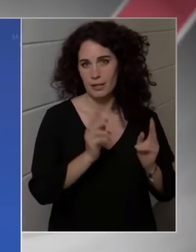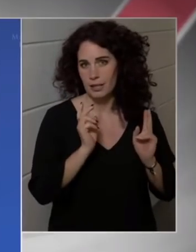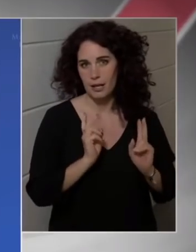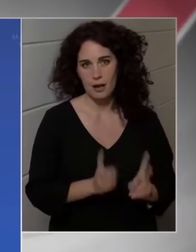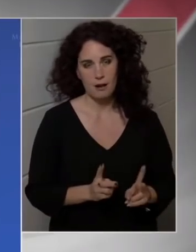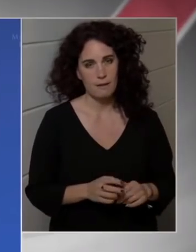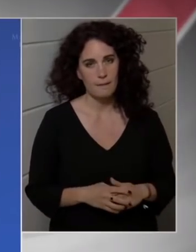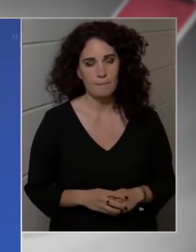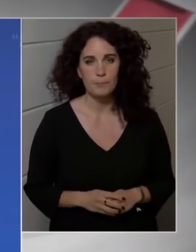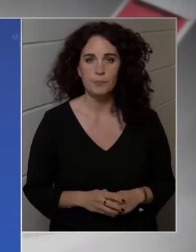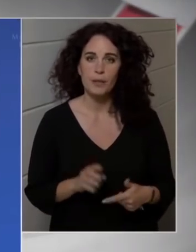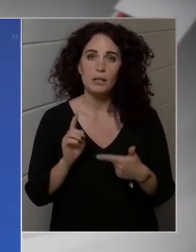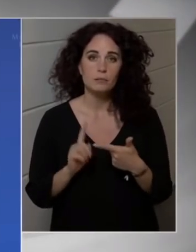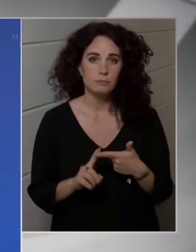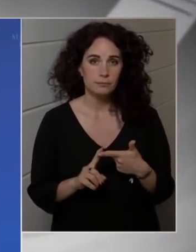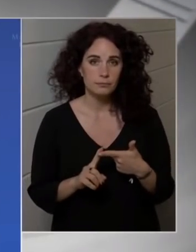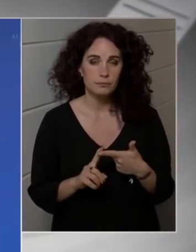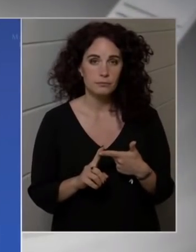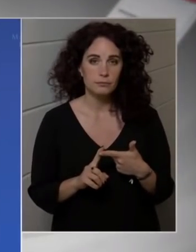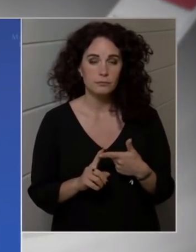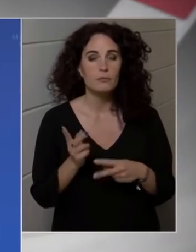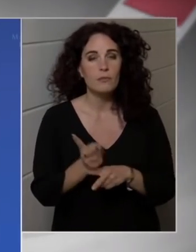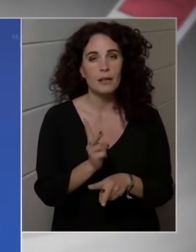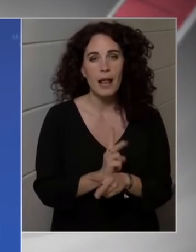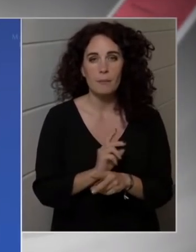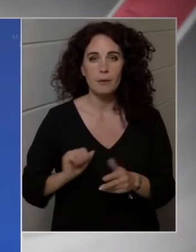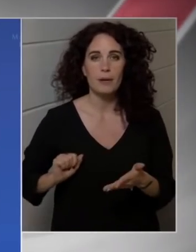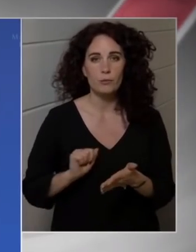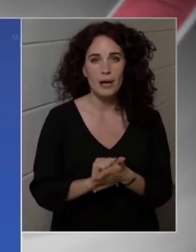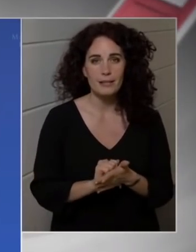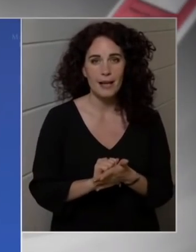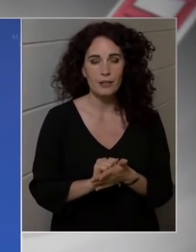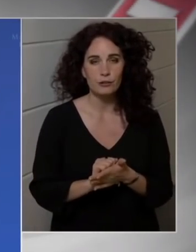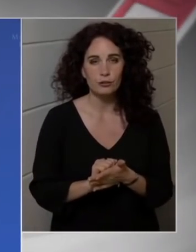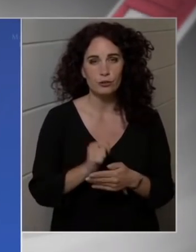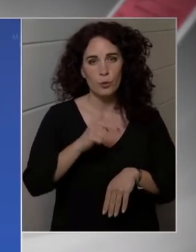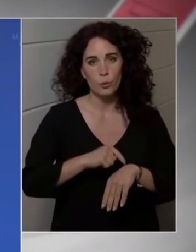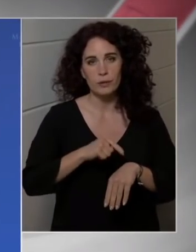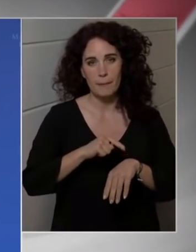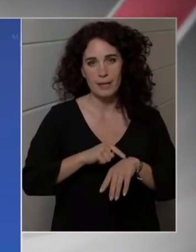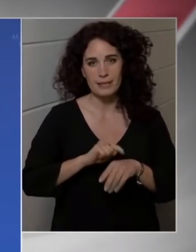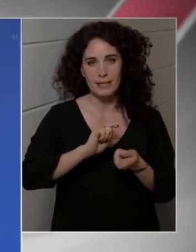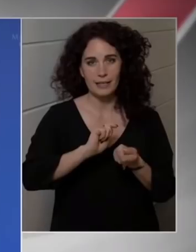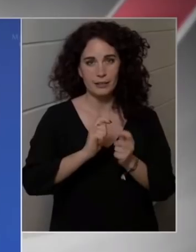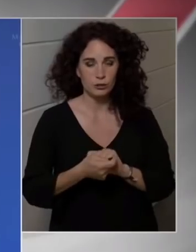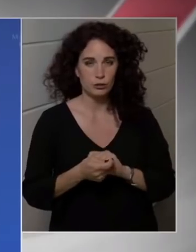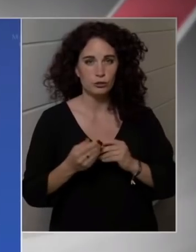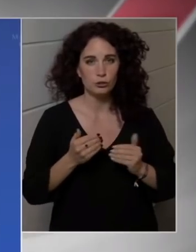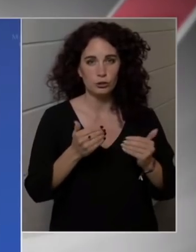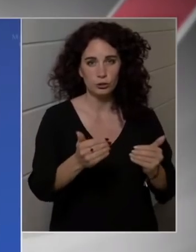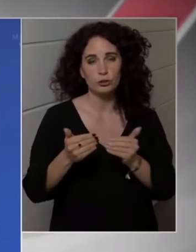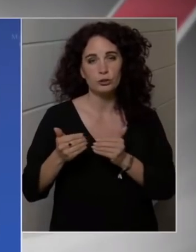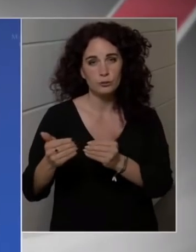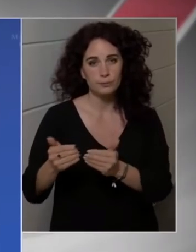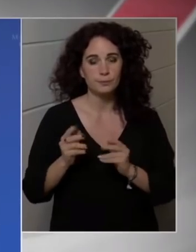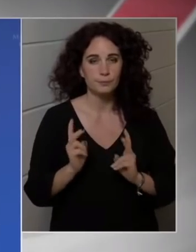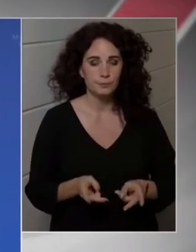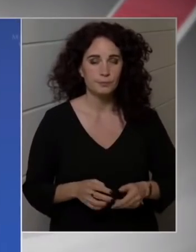dologban ölt testet. Egyrésztről a minisztériumok költségvetését csökkenteni kell,